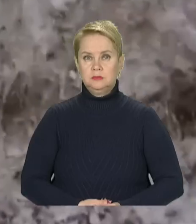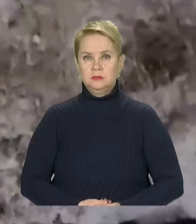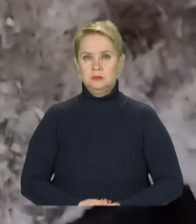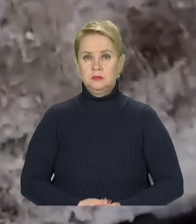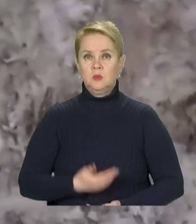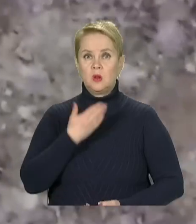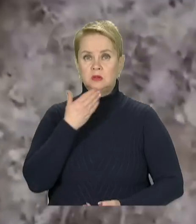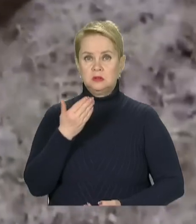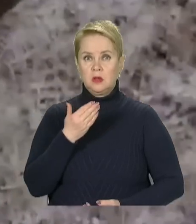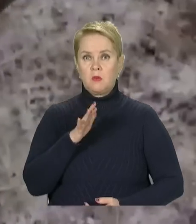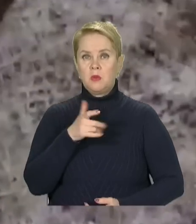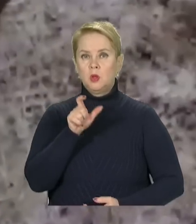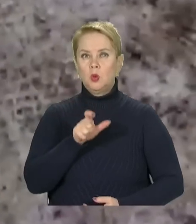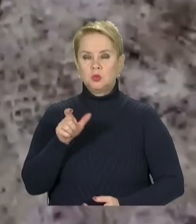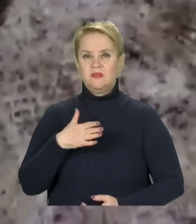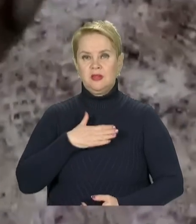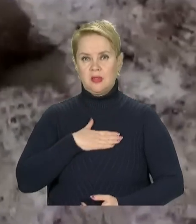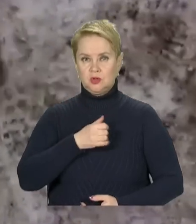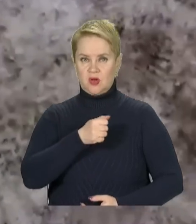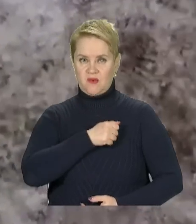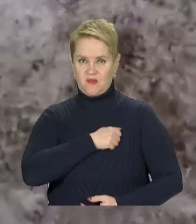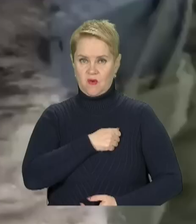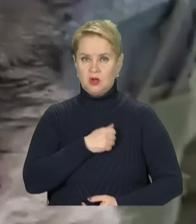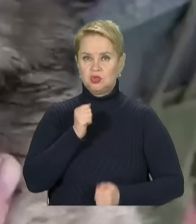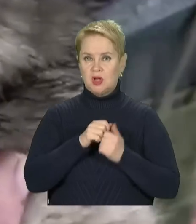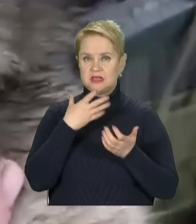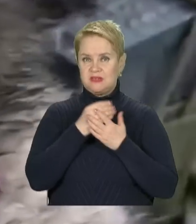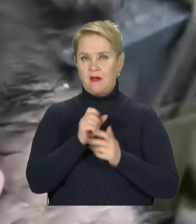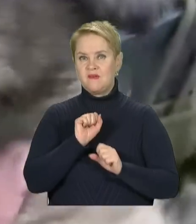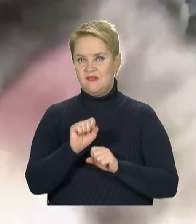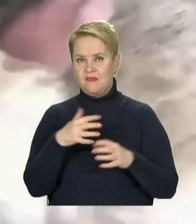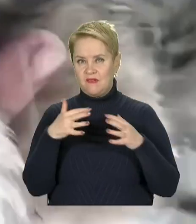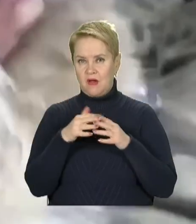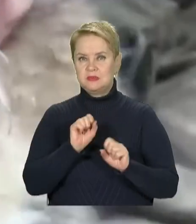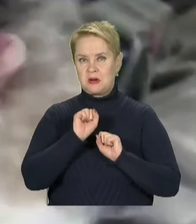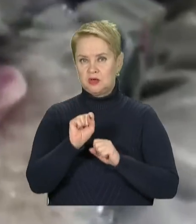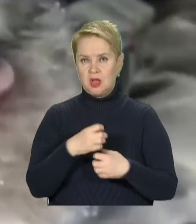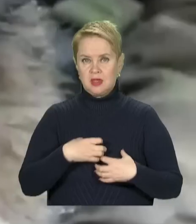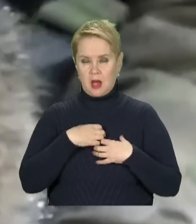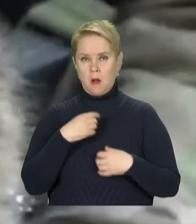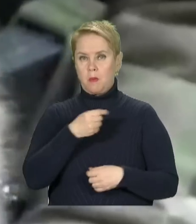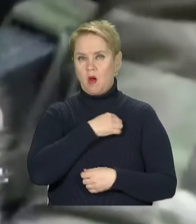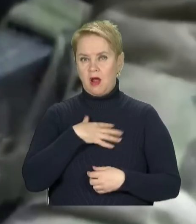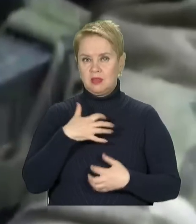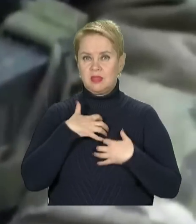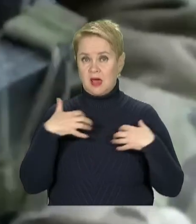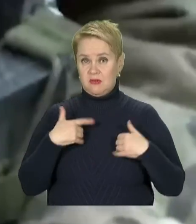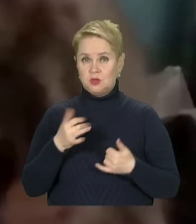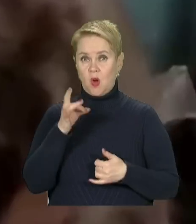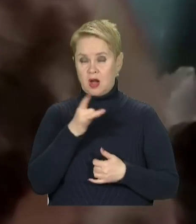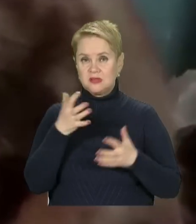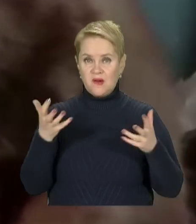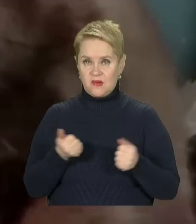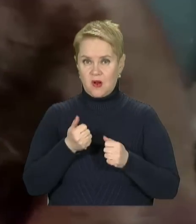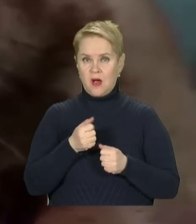І наостанок момент людяності від наших воїнів. Часто на своїх позиціях вони прихищають наляканих та поранених тварин. Цього разу